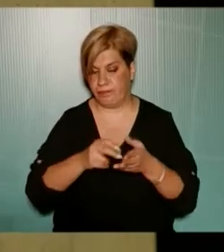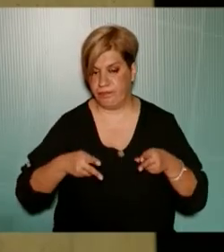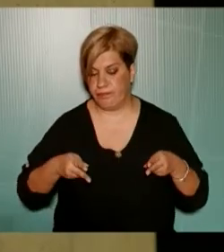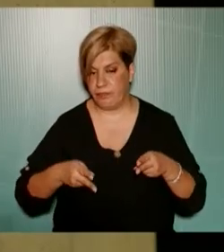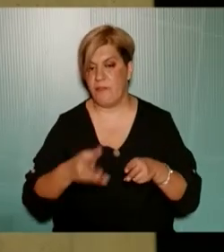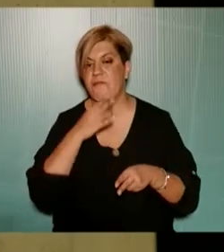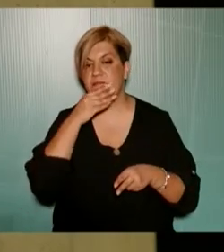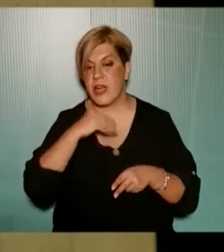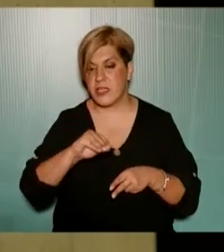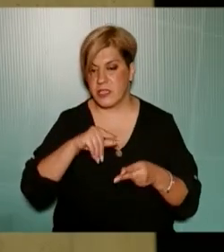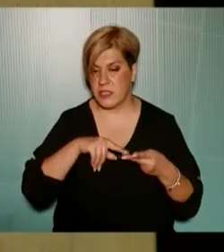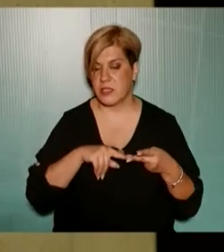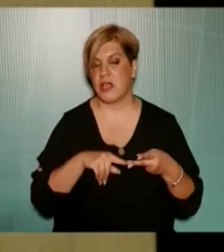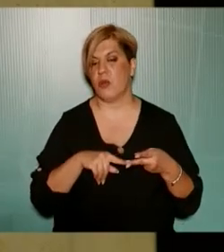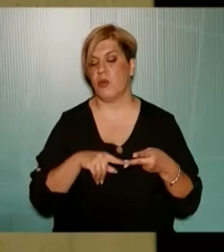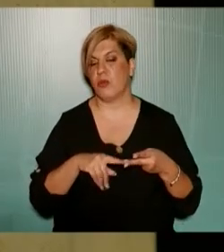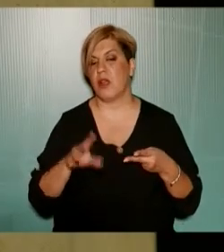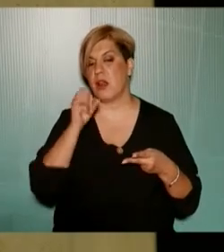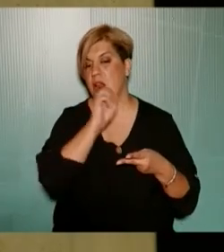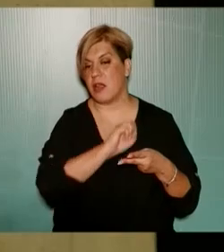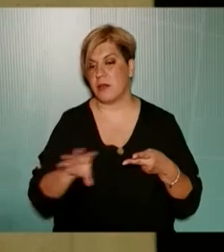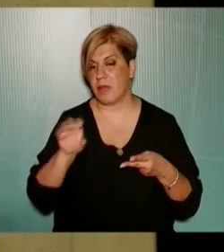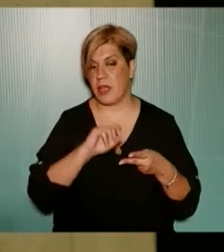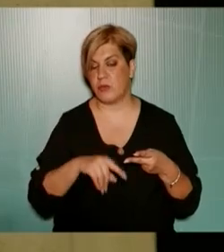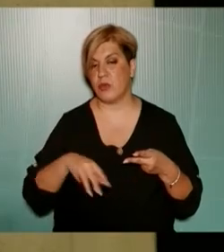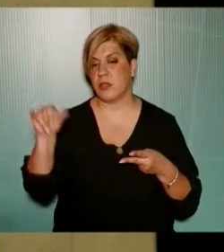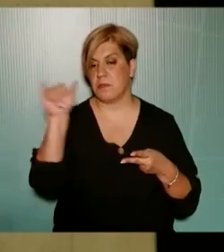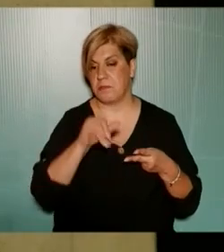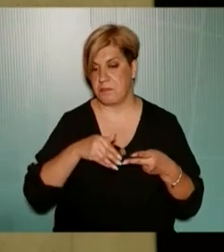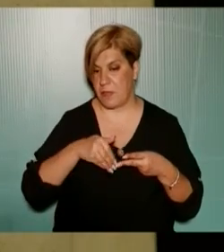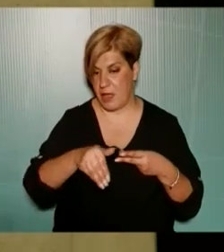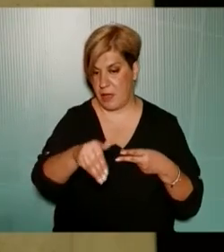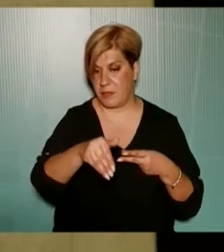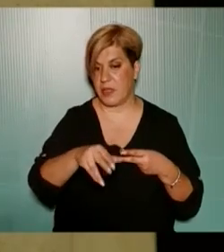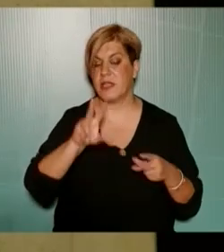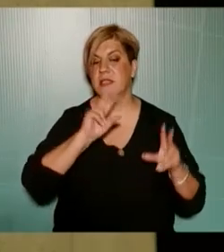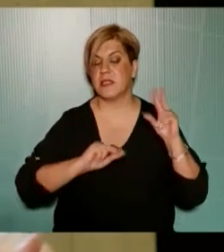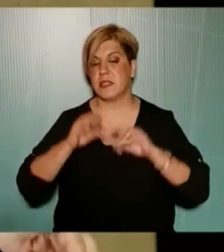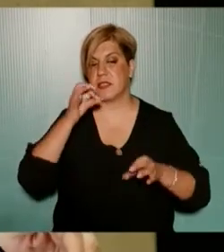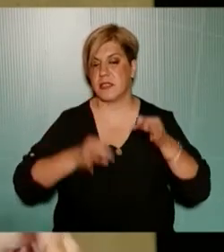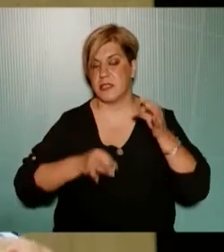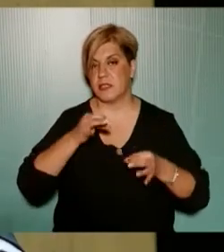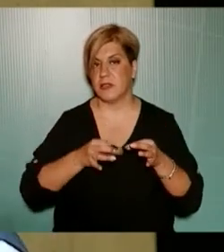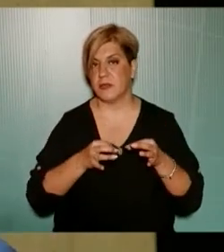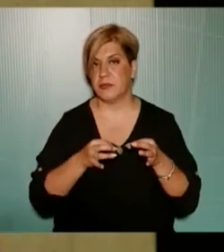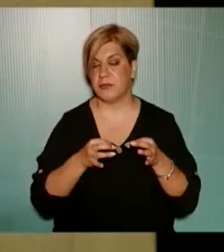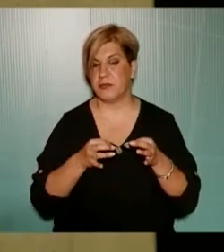Βενιζέλου και να ενημερώσω ότι την Πέμπτη συζητείται στο